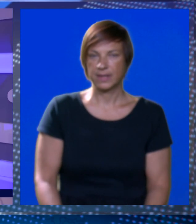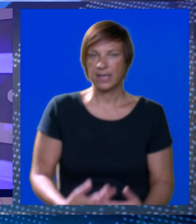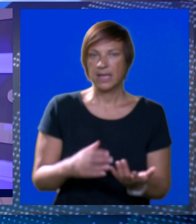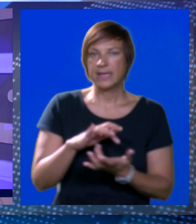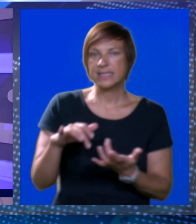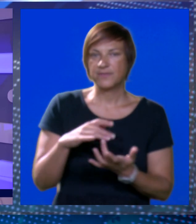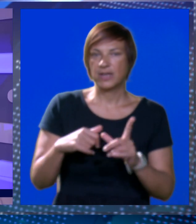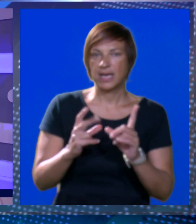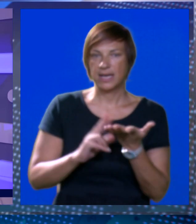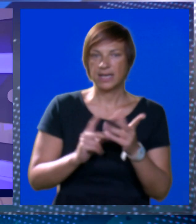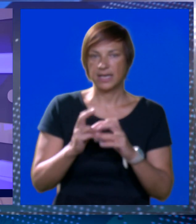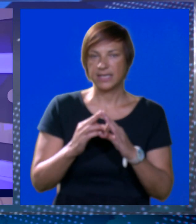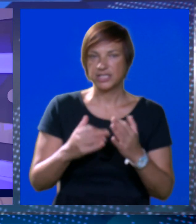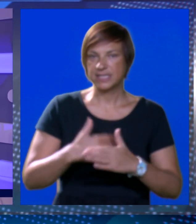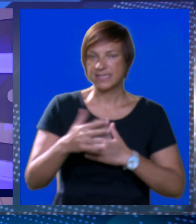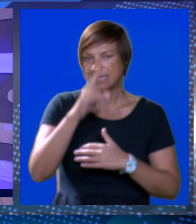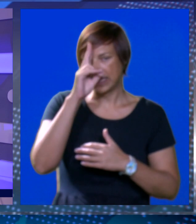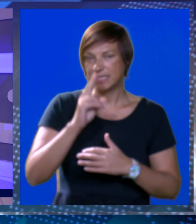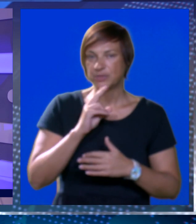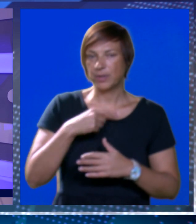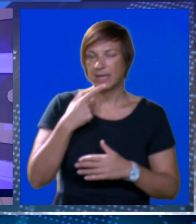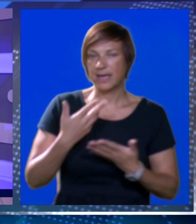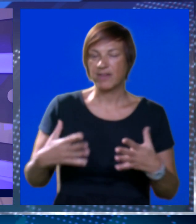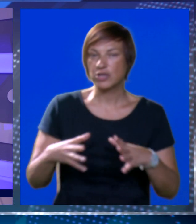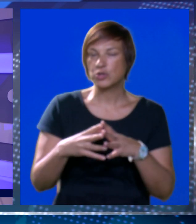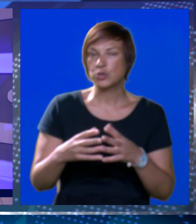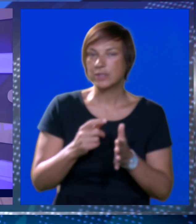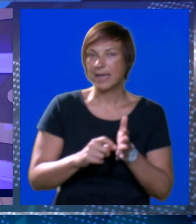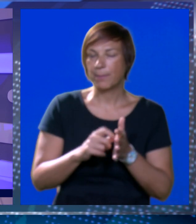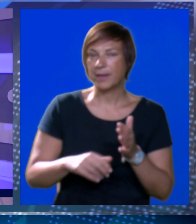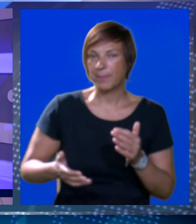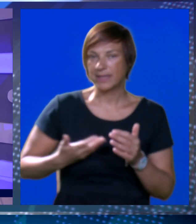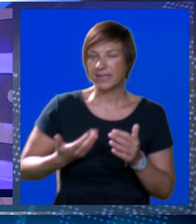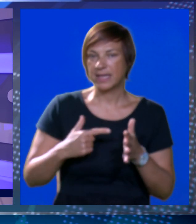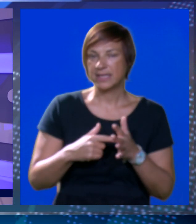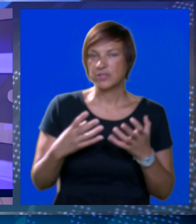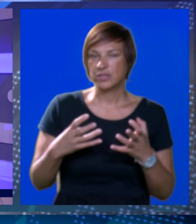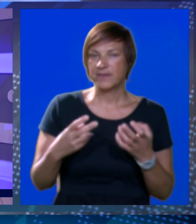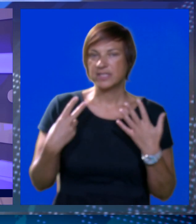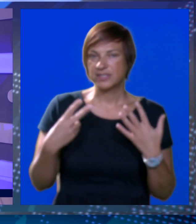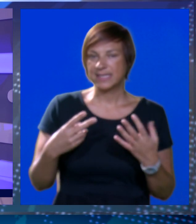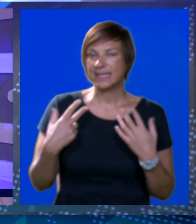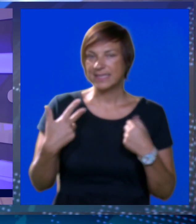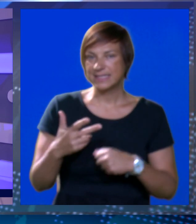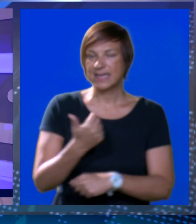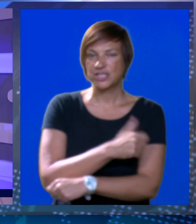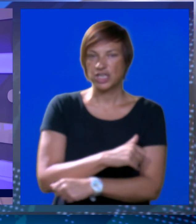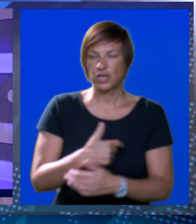Iz folklornog ansambla Linjo za sljedeći ponedjeljak najavljuju susret pripadnika generacije iz 1973.